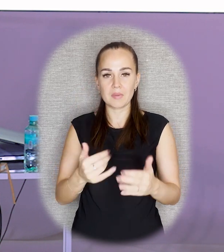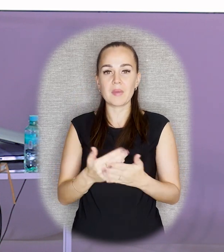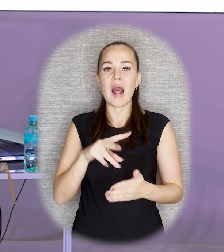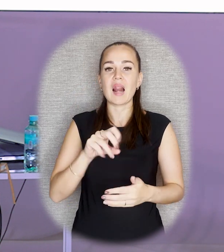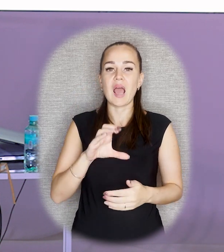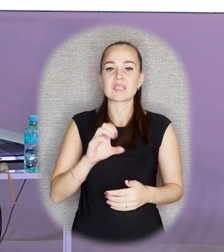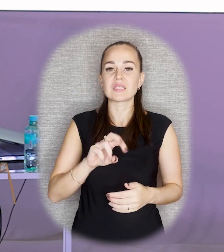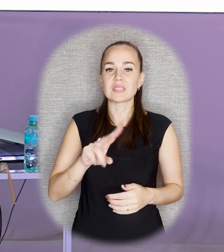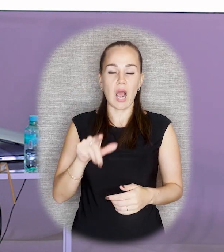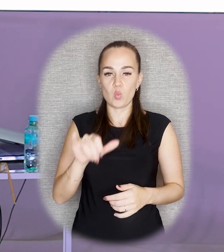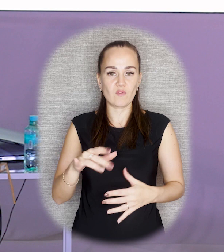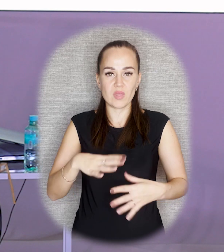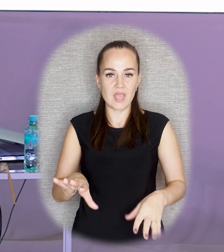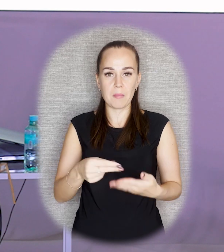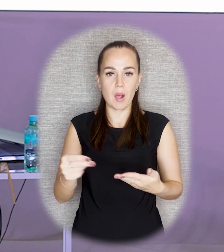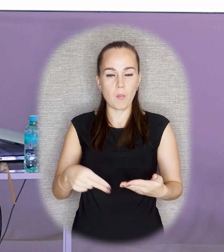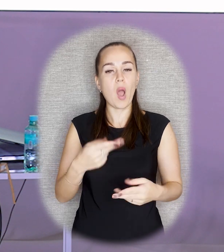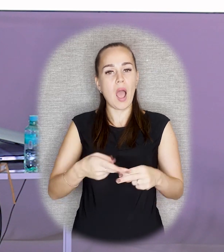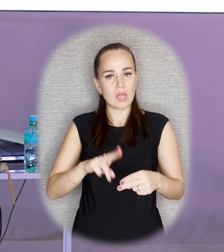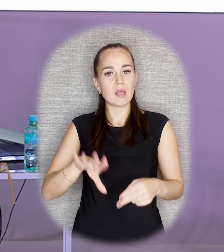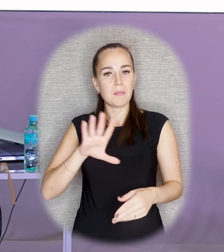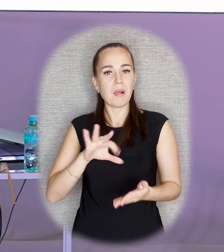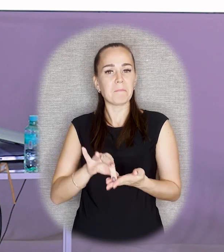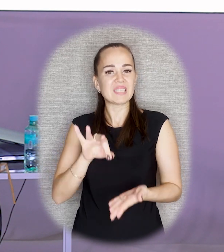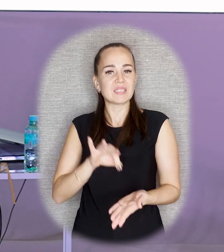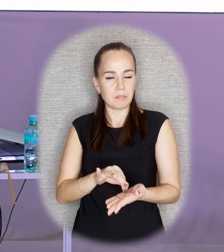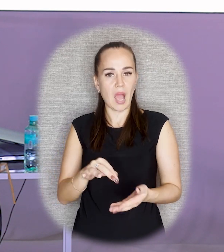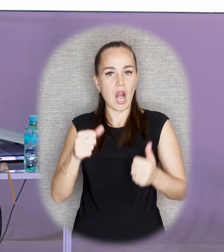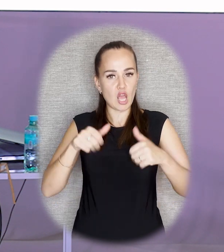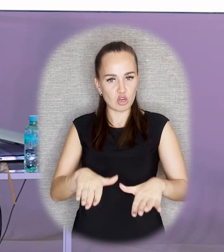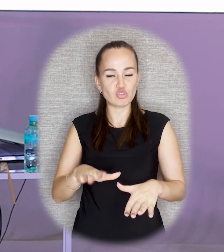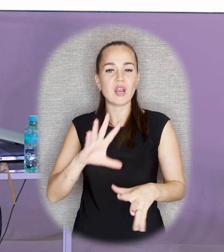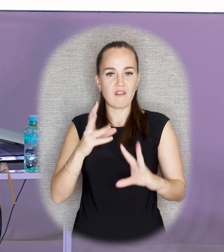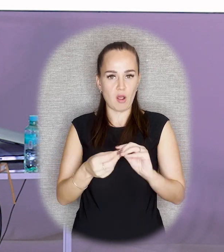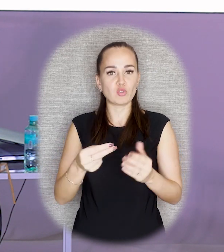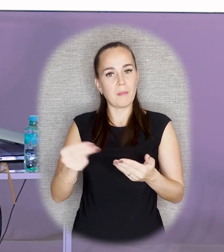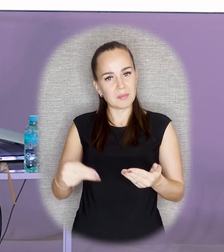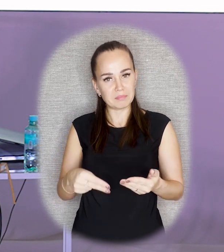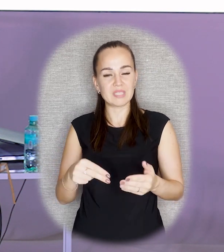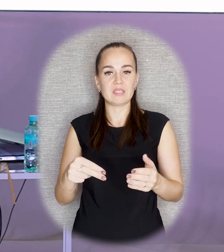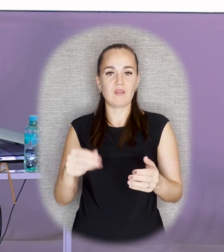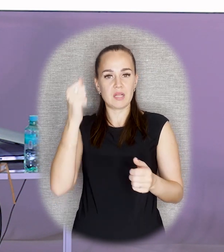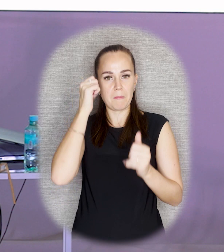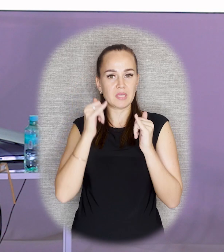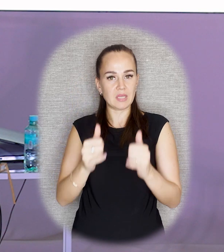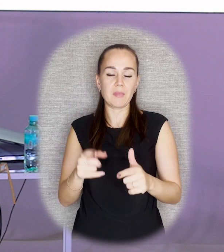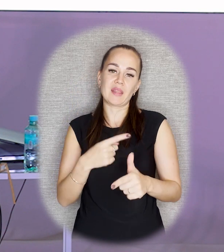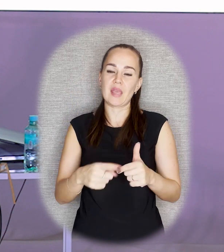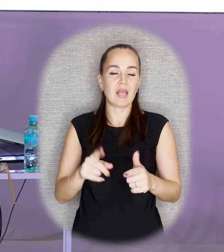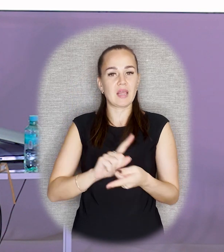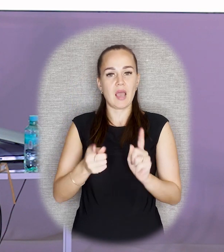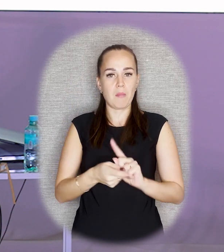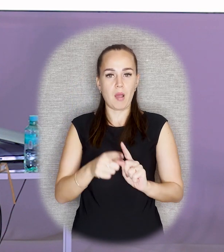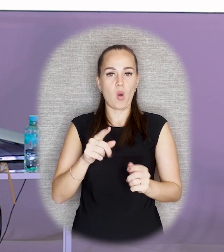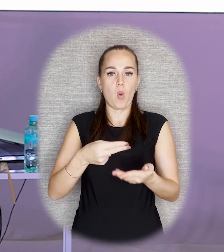подписи. Это было принципиальное решение? вообще подписывались ли постаменты, или они сознательно